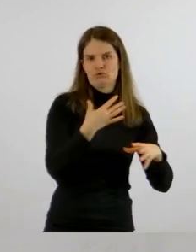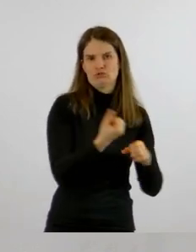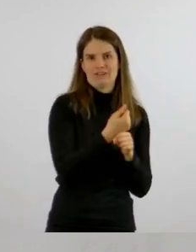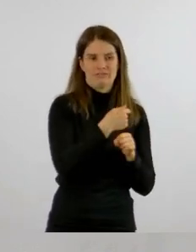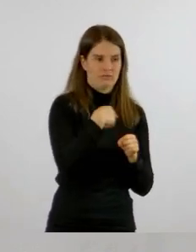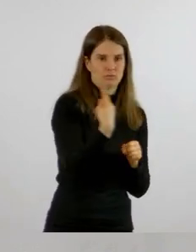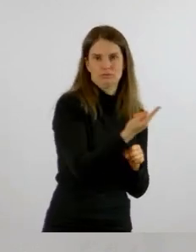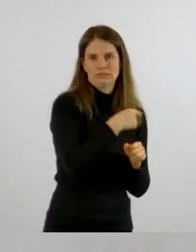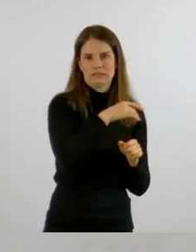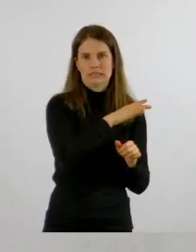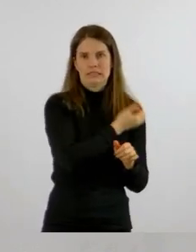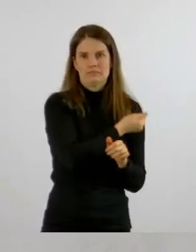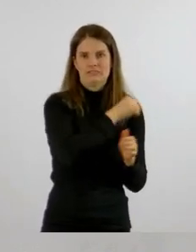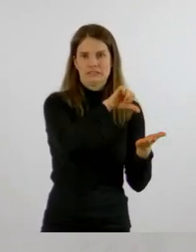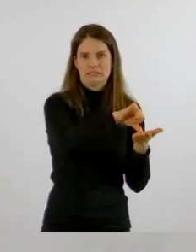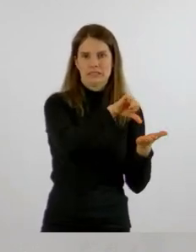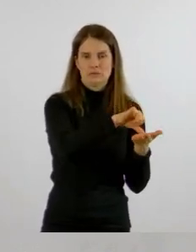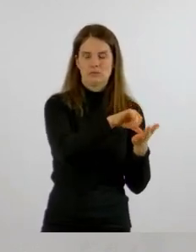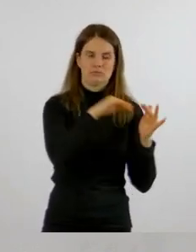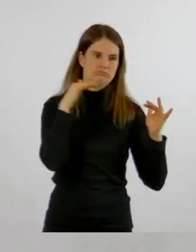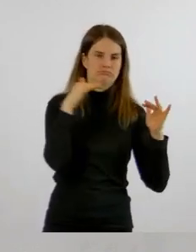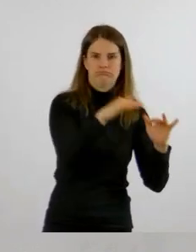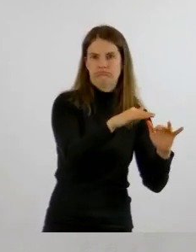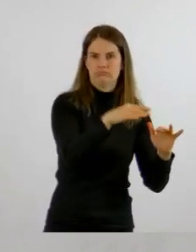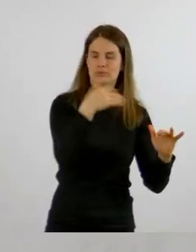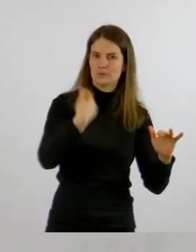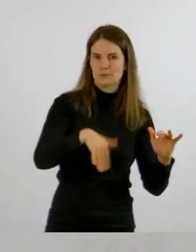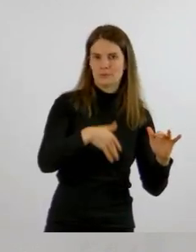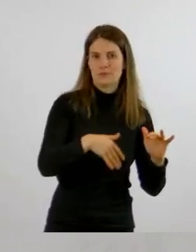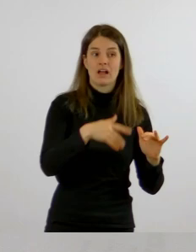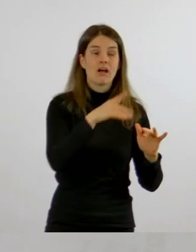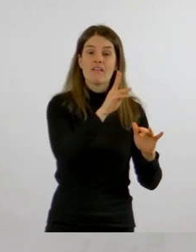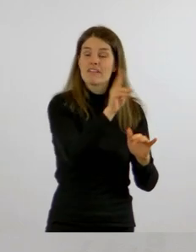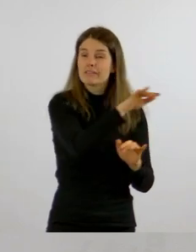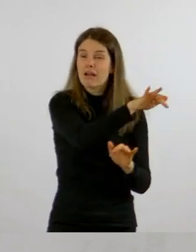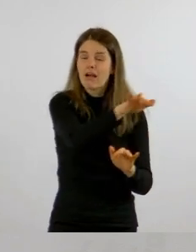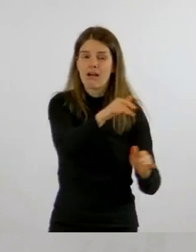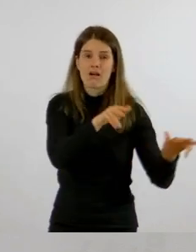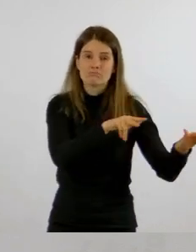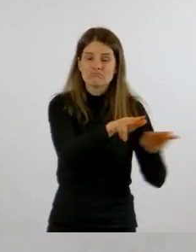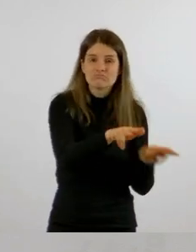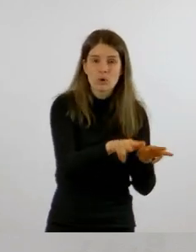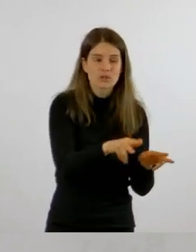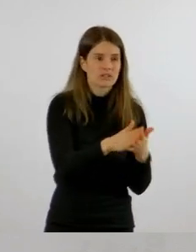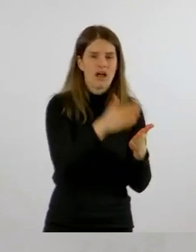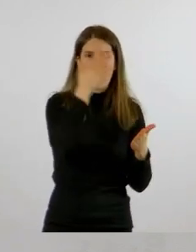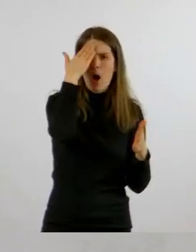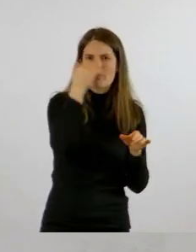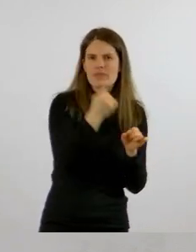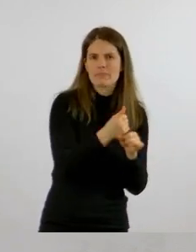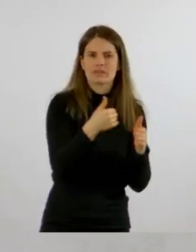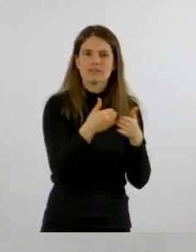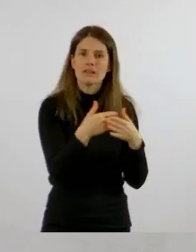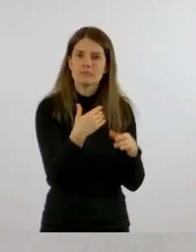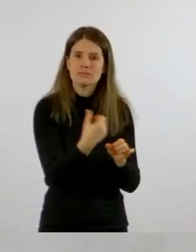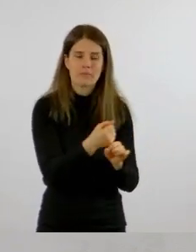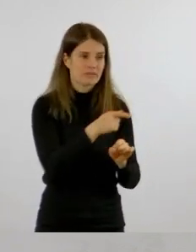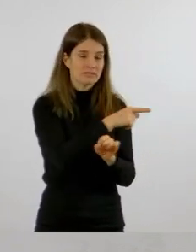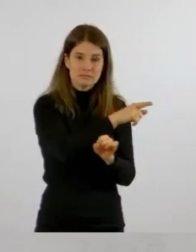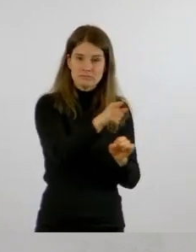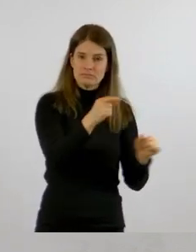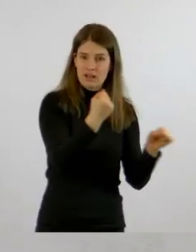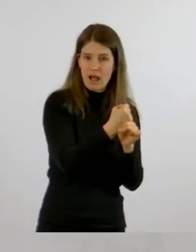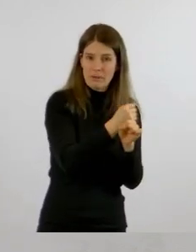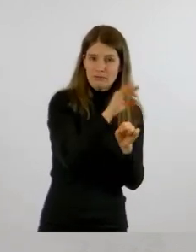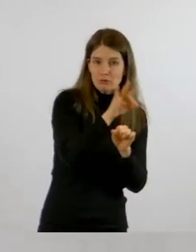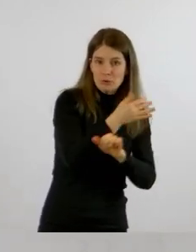Impfzentrum organisieren, in den Impfstellen die Arbeit tun, die Hauptamtlichen, die Nebenamtlichen. Also